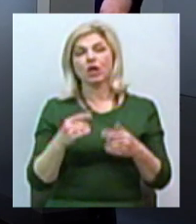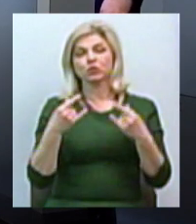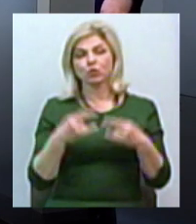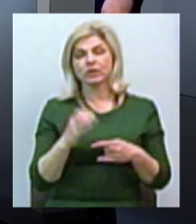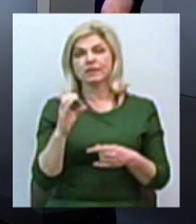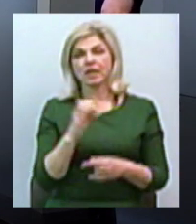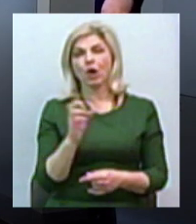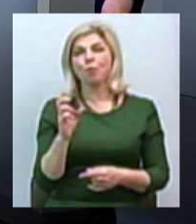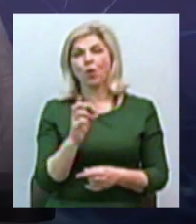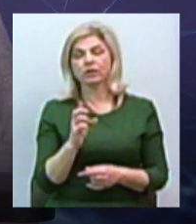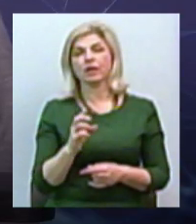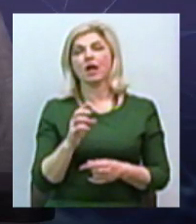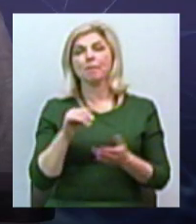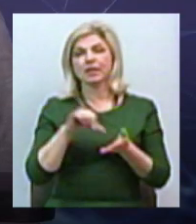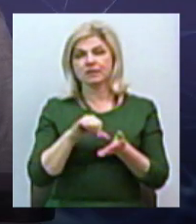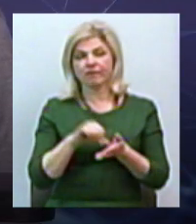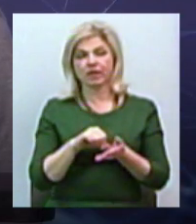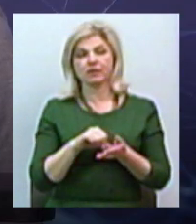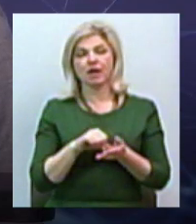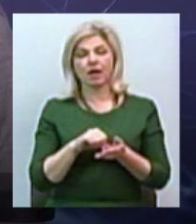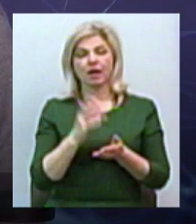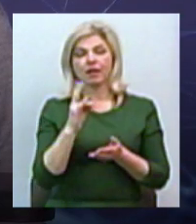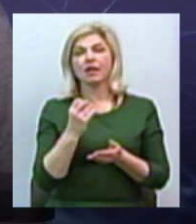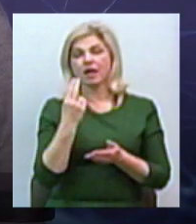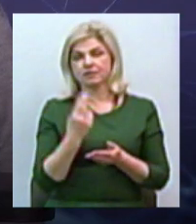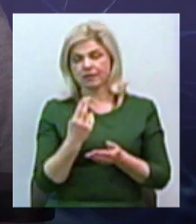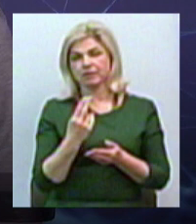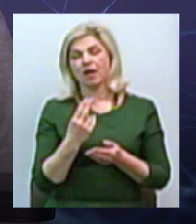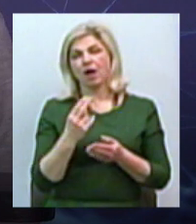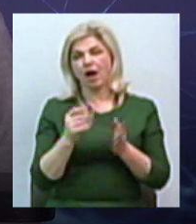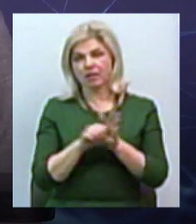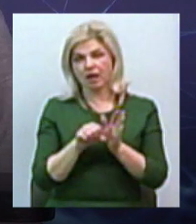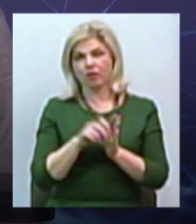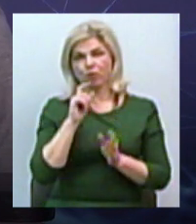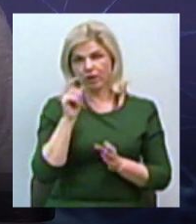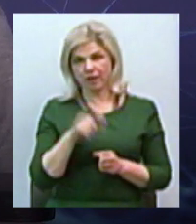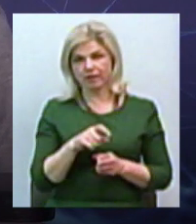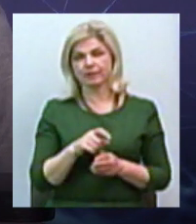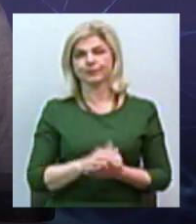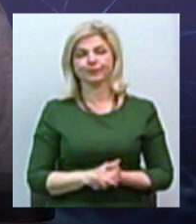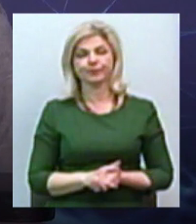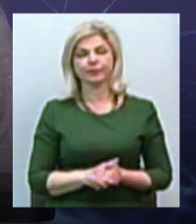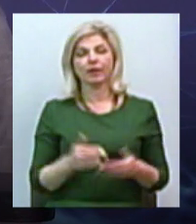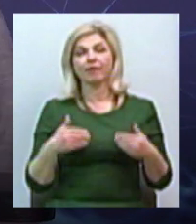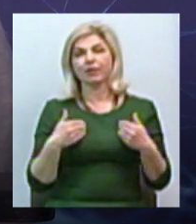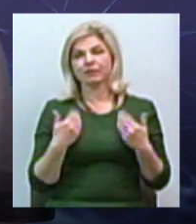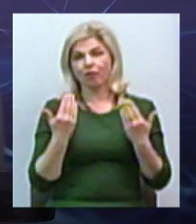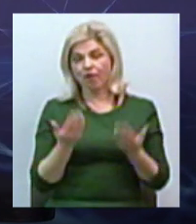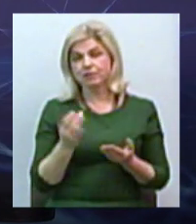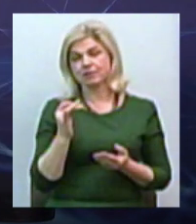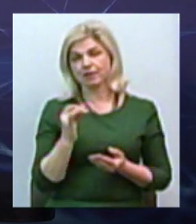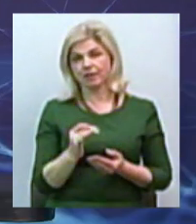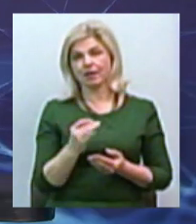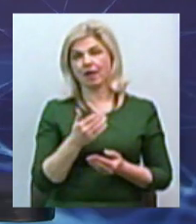представник Національної ради України з питань телебачення і радіомовлення в Миколаївській області. Вітаю вас у нашій студії. Добрий вечір.